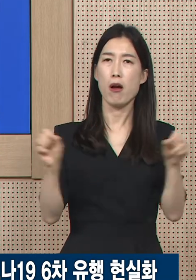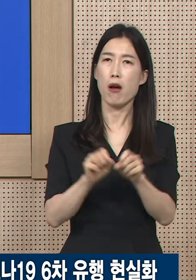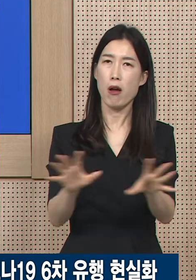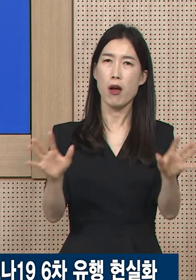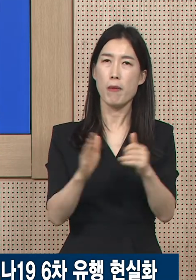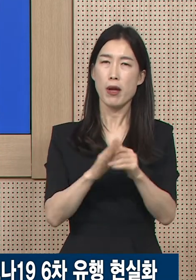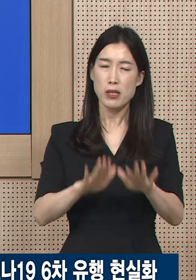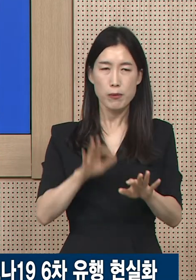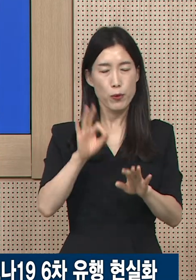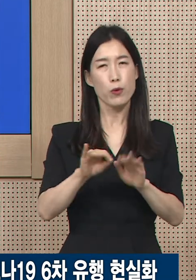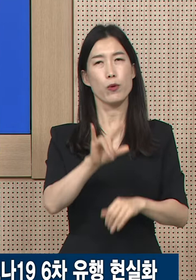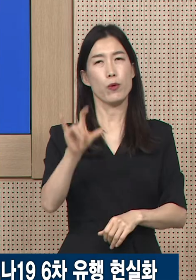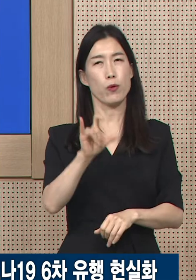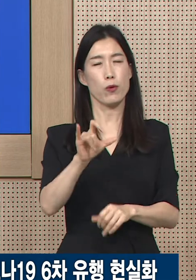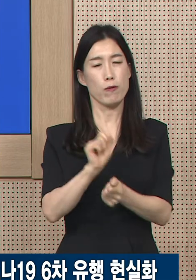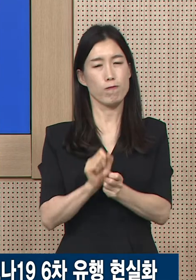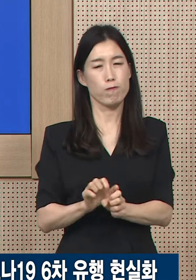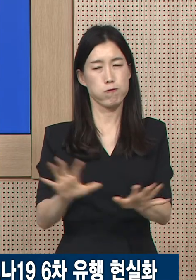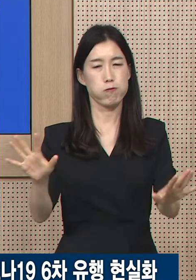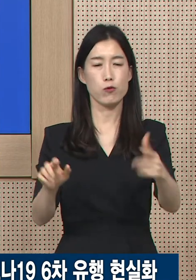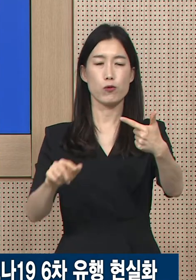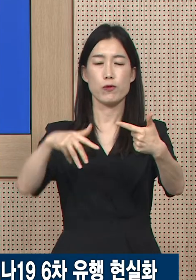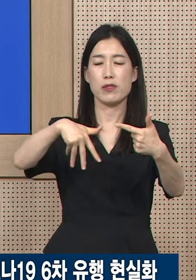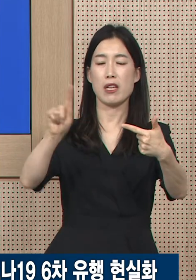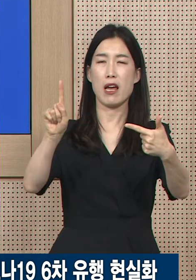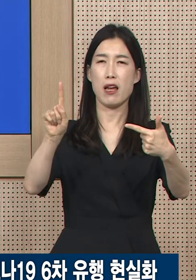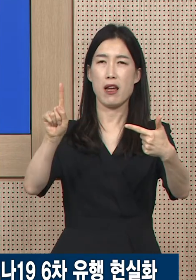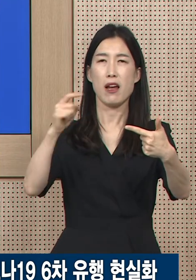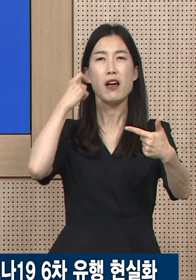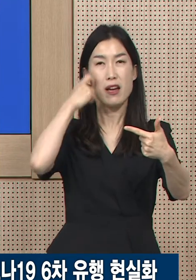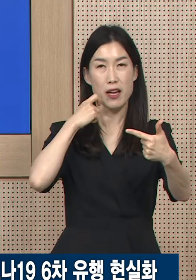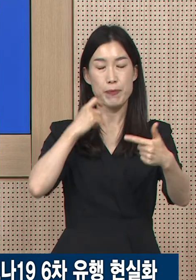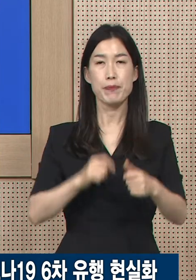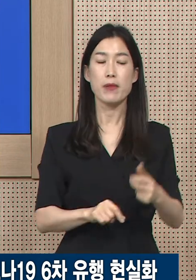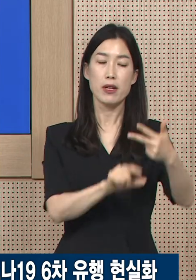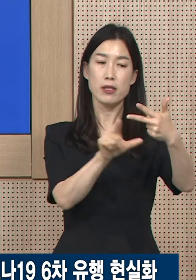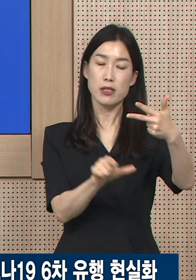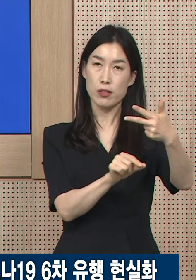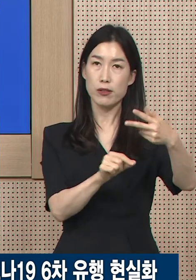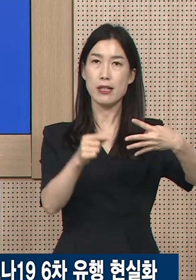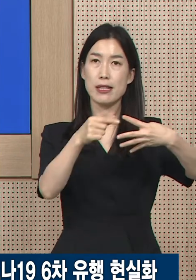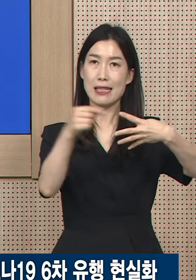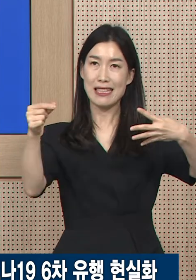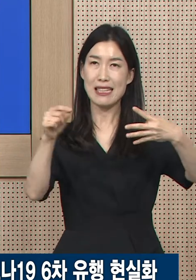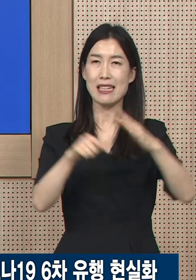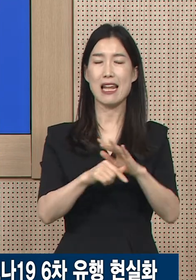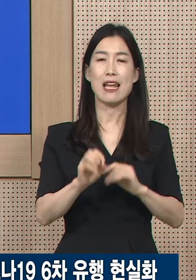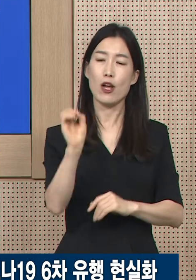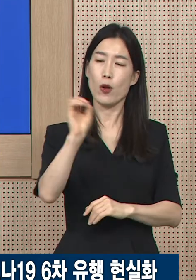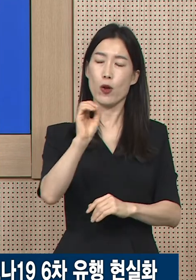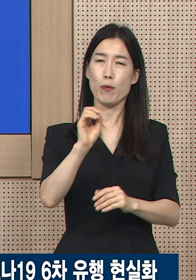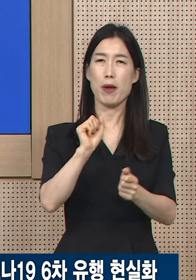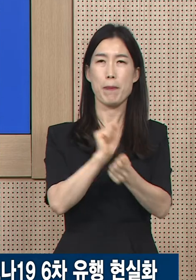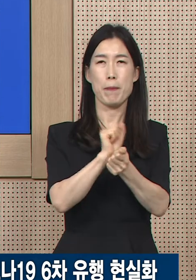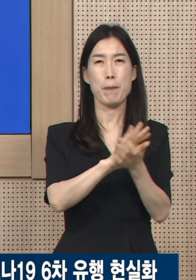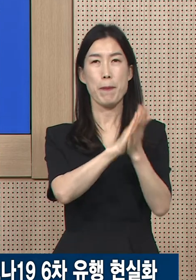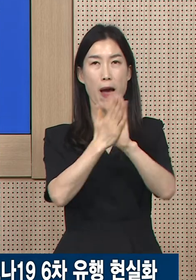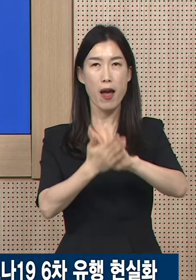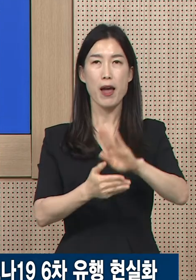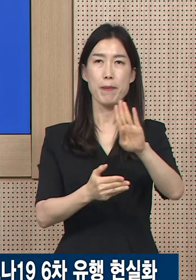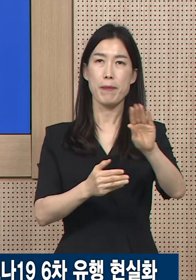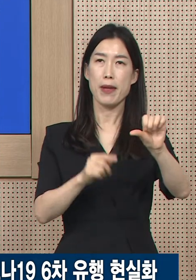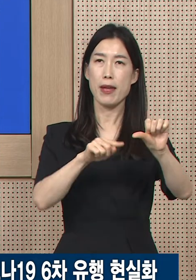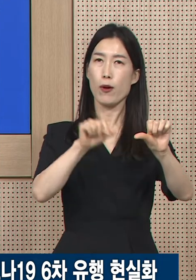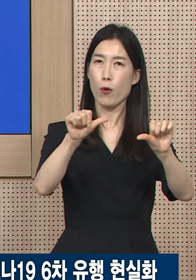현실화되는 상황입니다. 7월 1주차 국내 감염 오미크론 PAO형 변이 검출률은 전국이